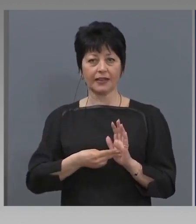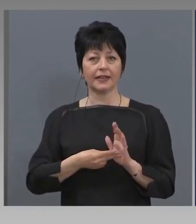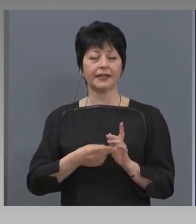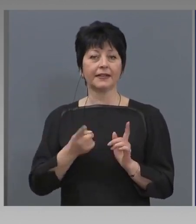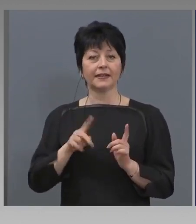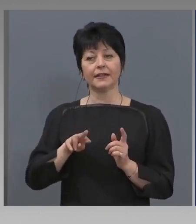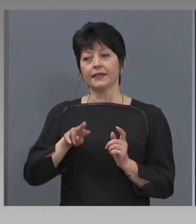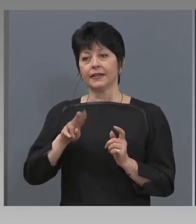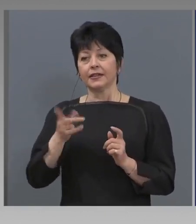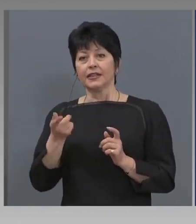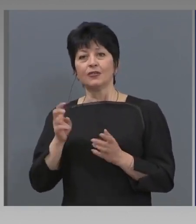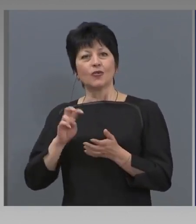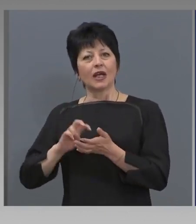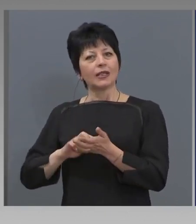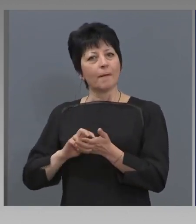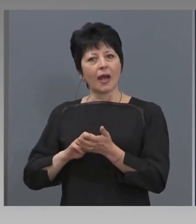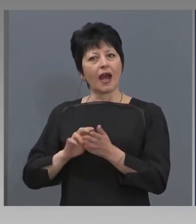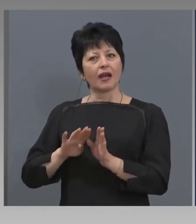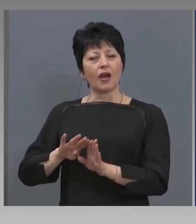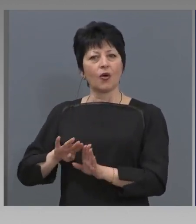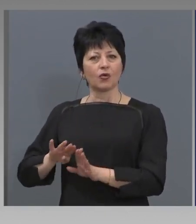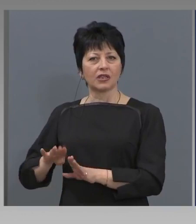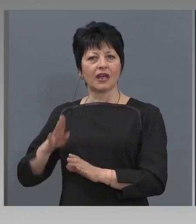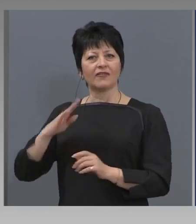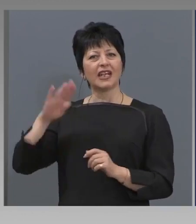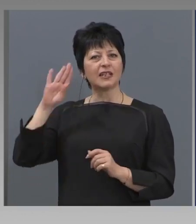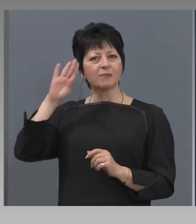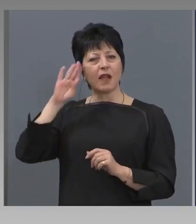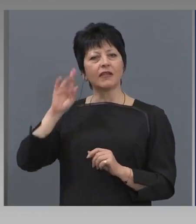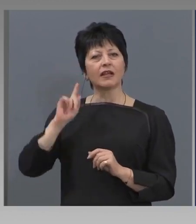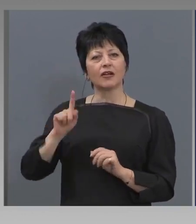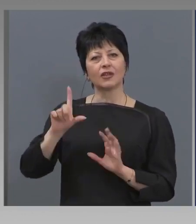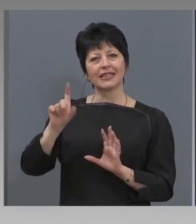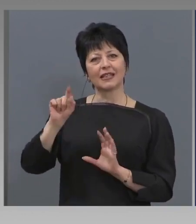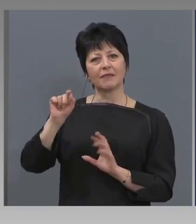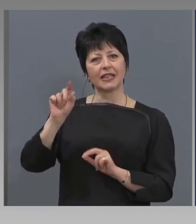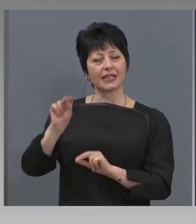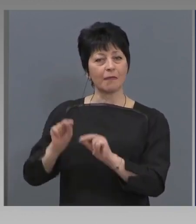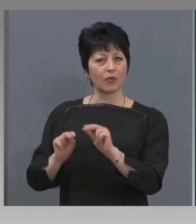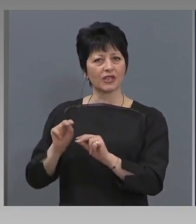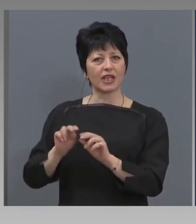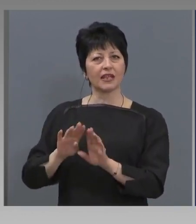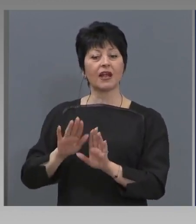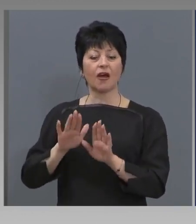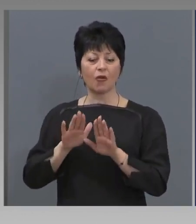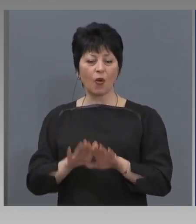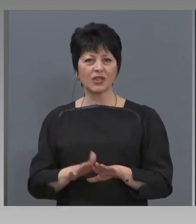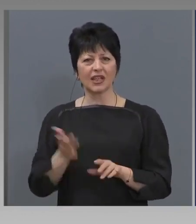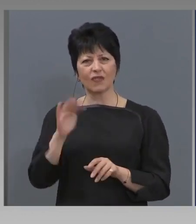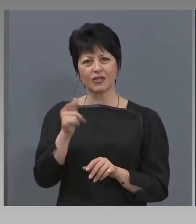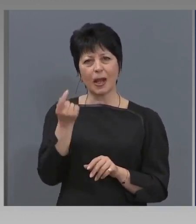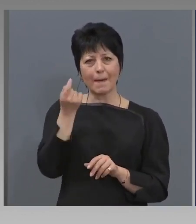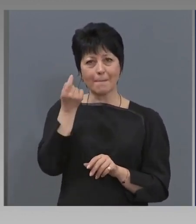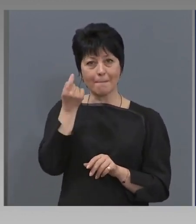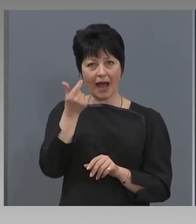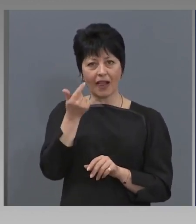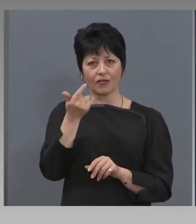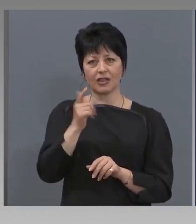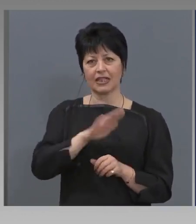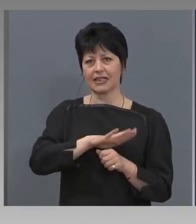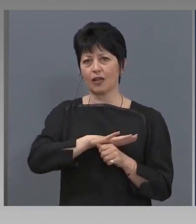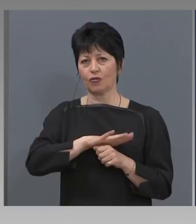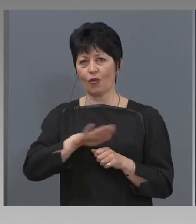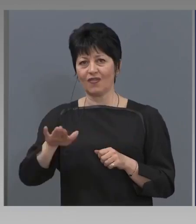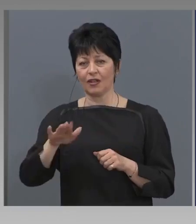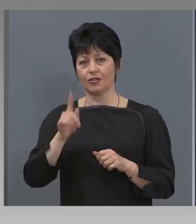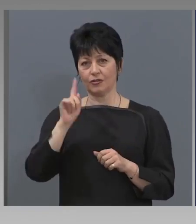Друга от банките е изпълнена на 70%, остава още малко, за да се довърши до 100%, с